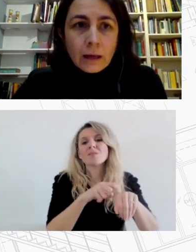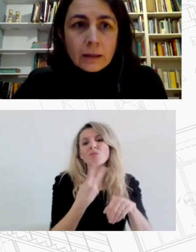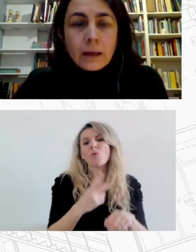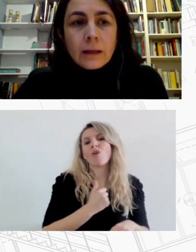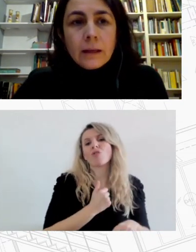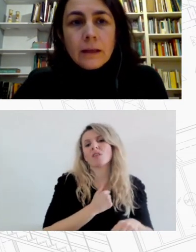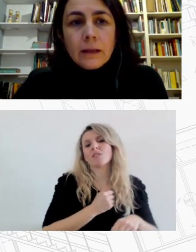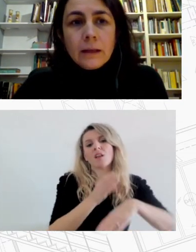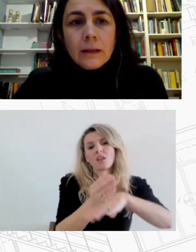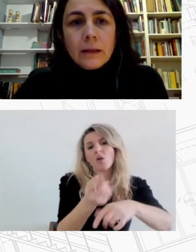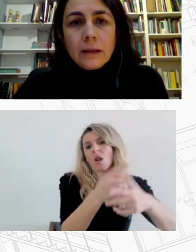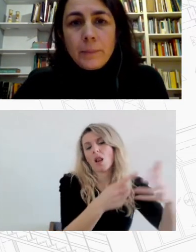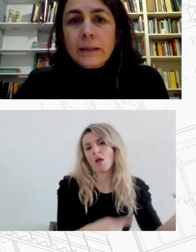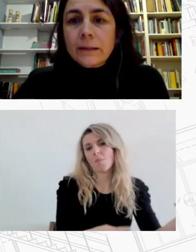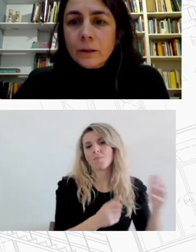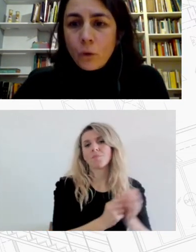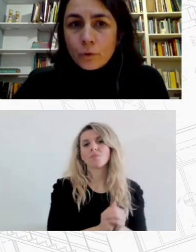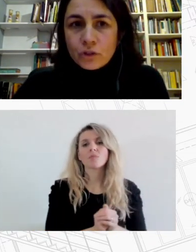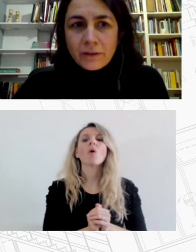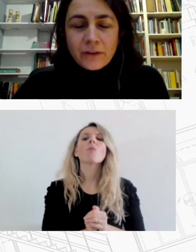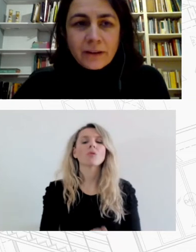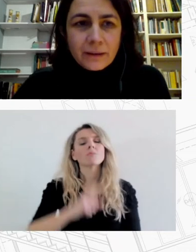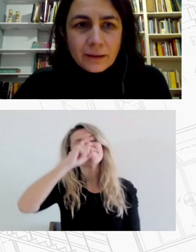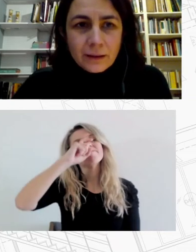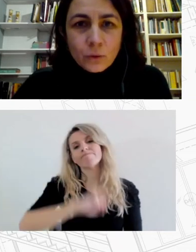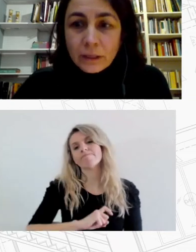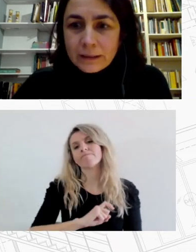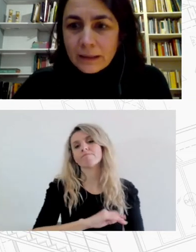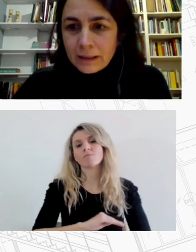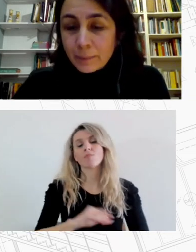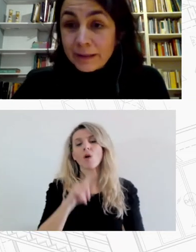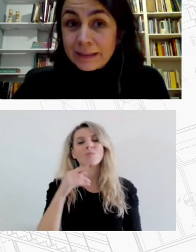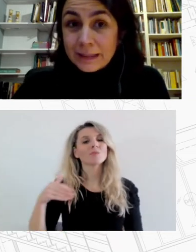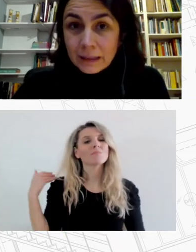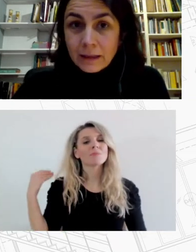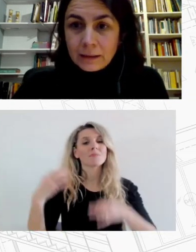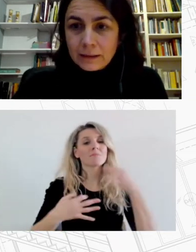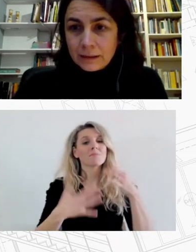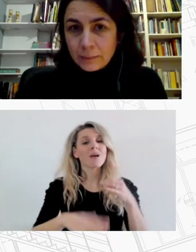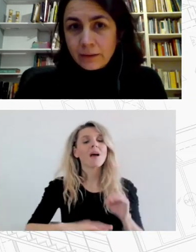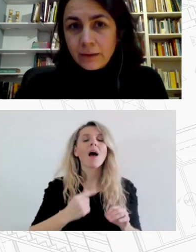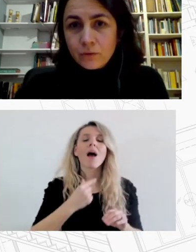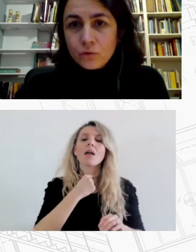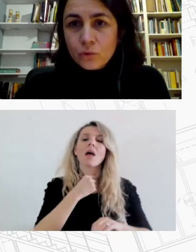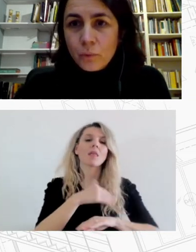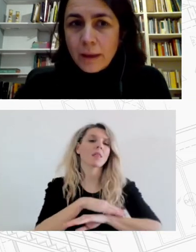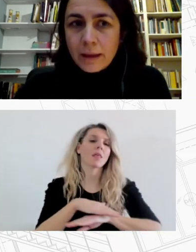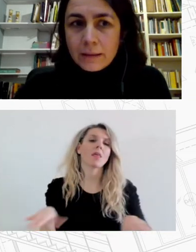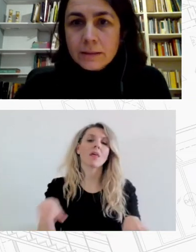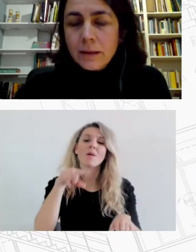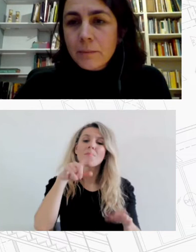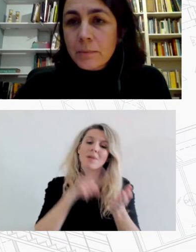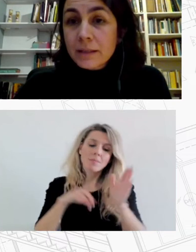άρα είναι επιτακτικό όπως αναφέρθηκε και νωρίτερα είναι επιτακτική ανάγκη να αναπτυχθεί αυτός ο